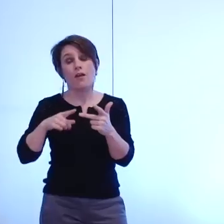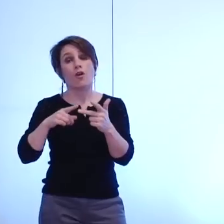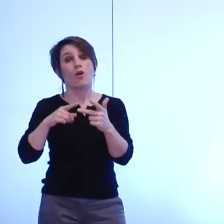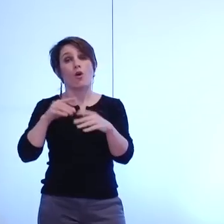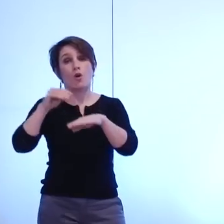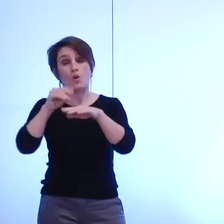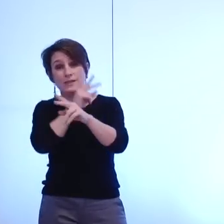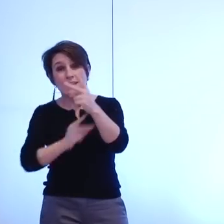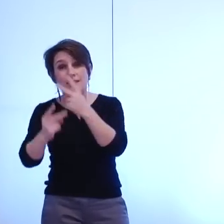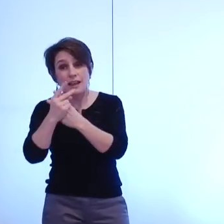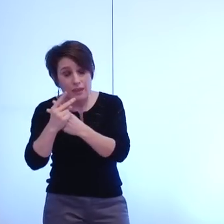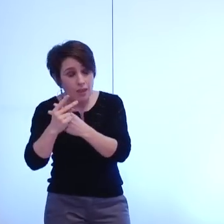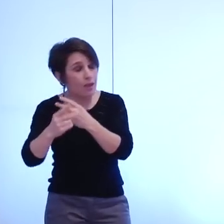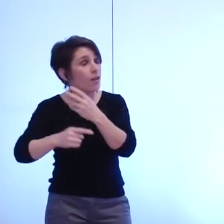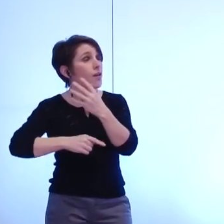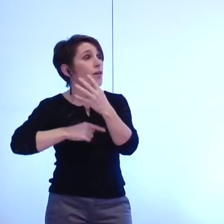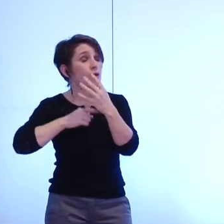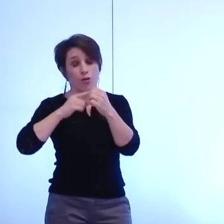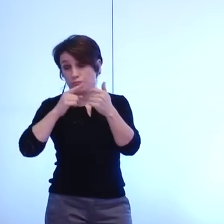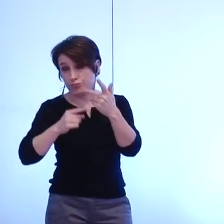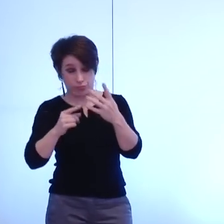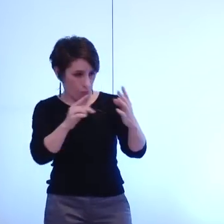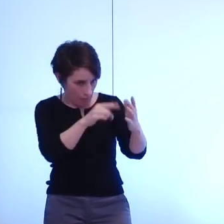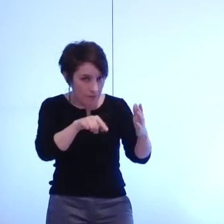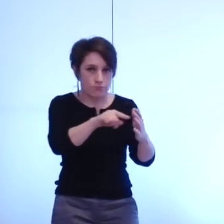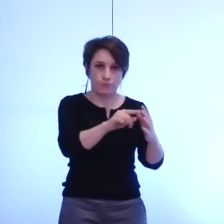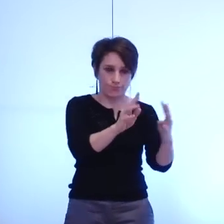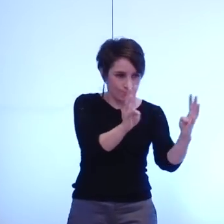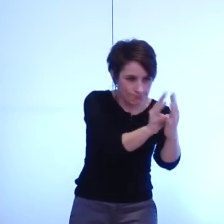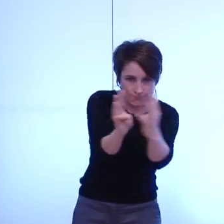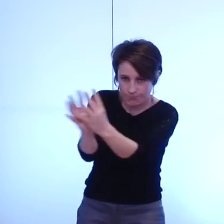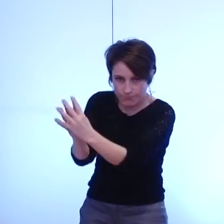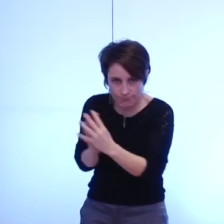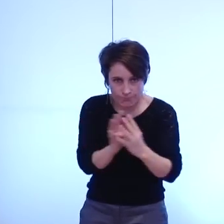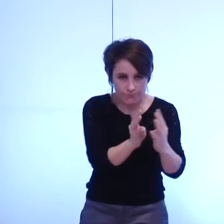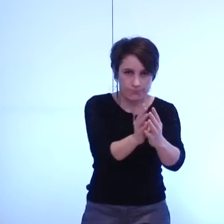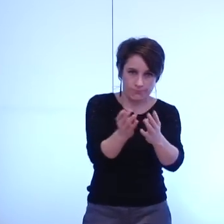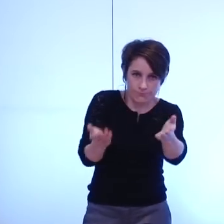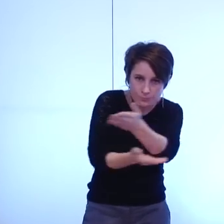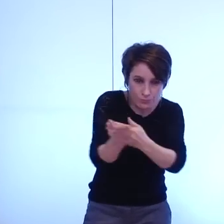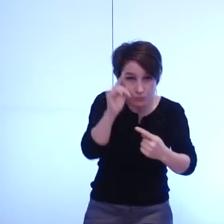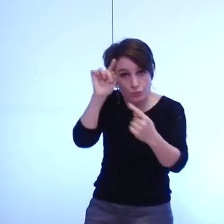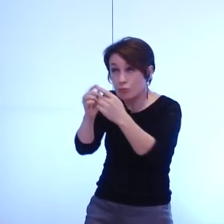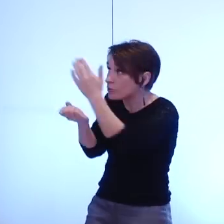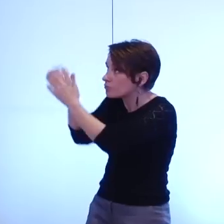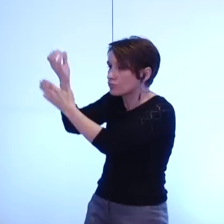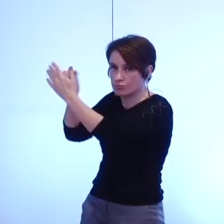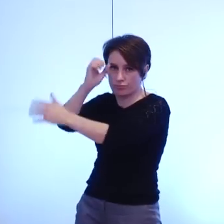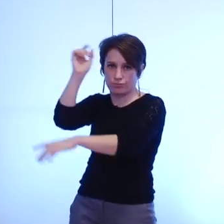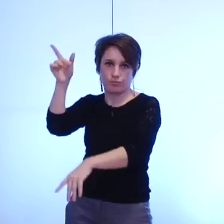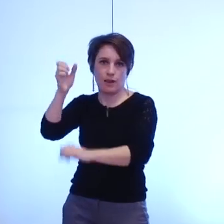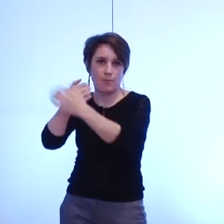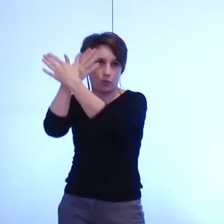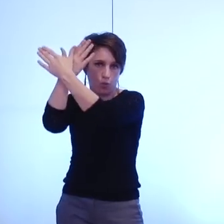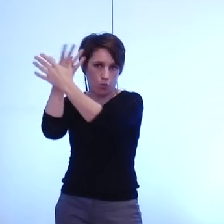seront directement en interaction et en travail avec la métropole permettant ainsi à la fois de